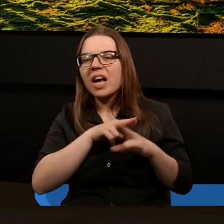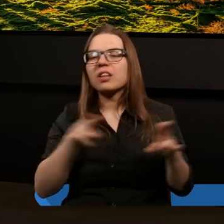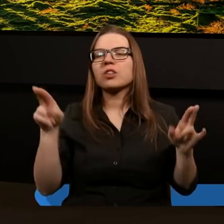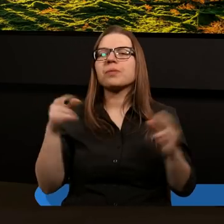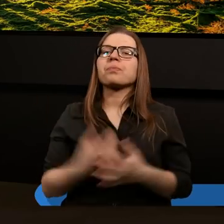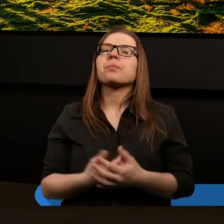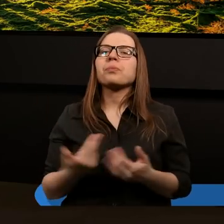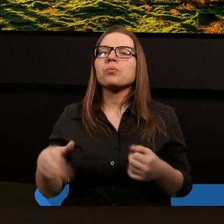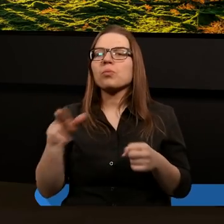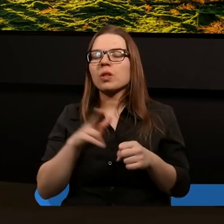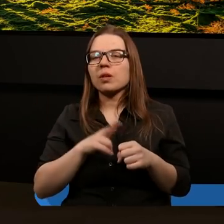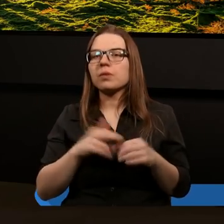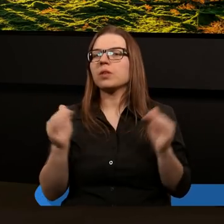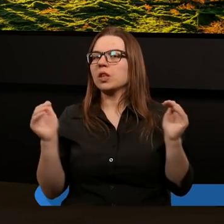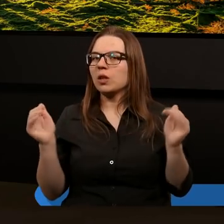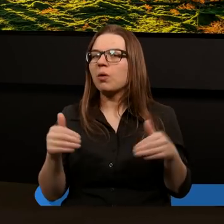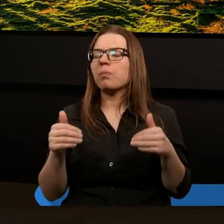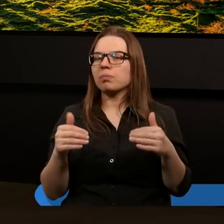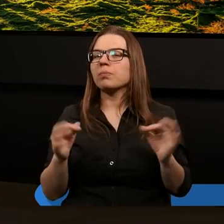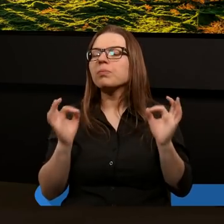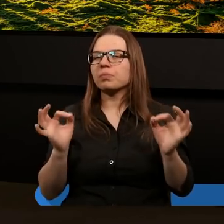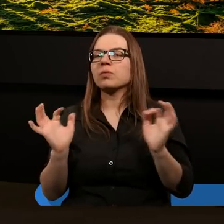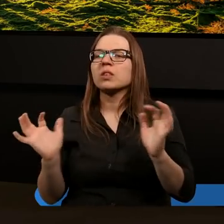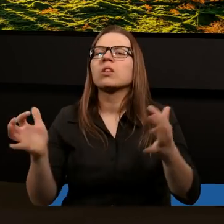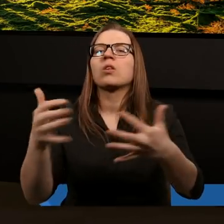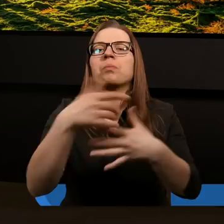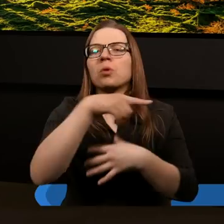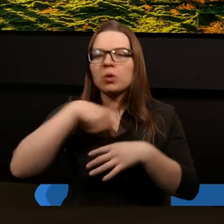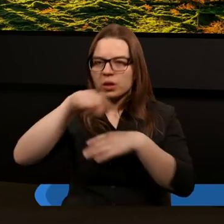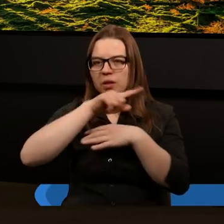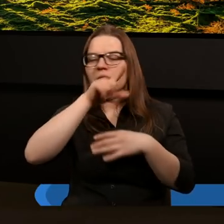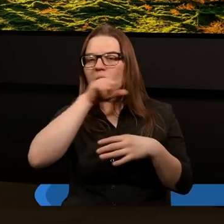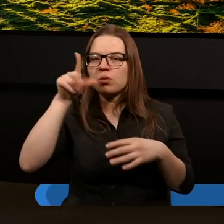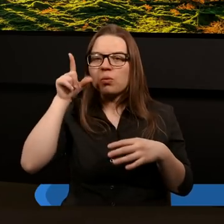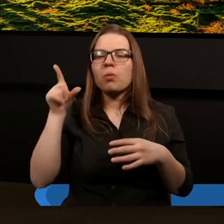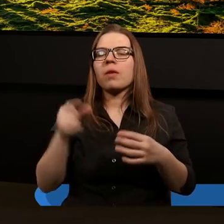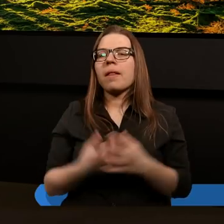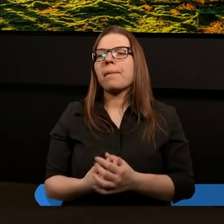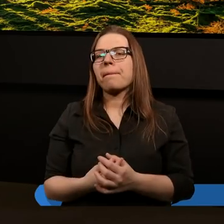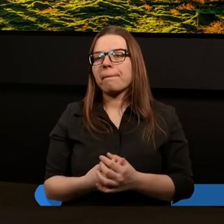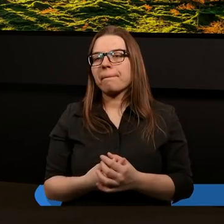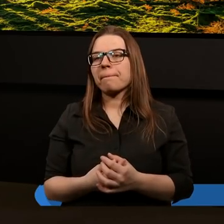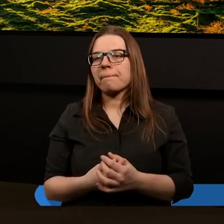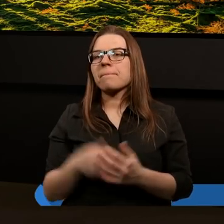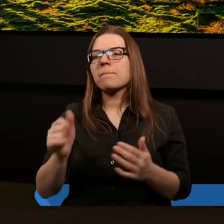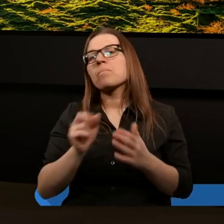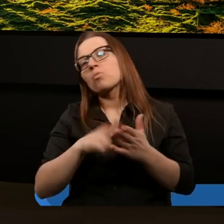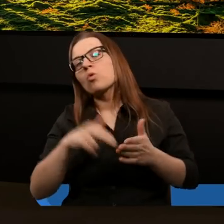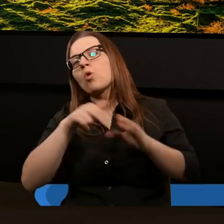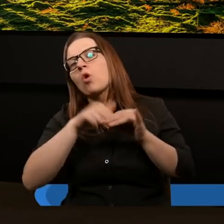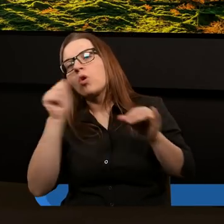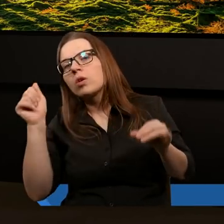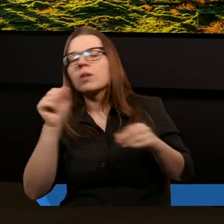które mogą objąć ludzi, którzy będąc przy Bogu później odstępują,